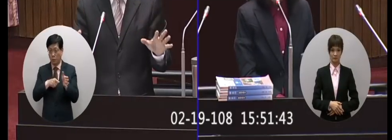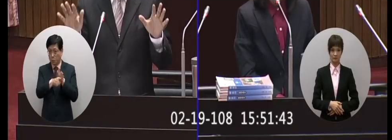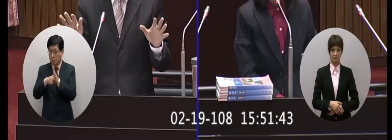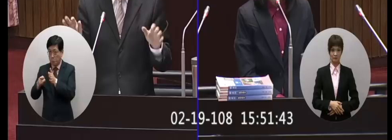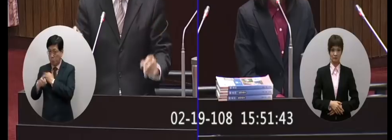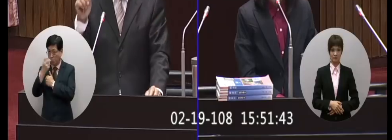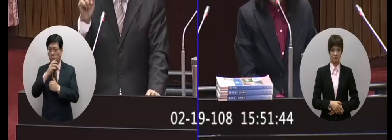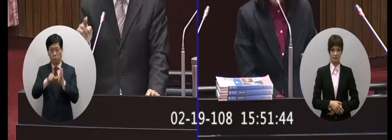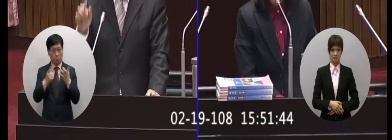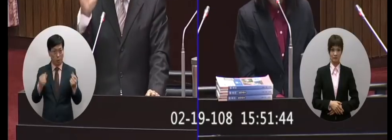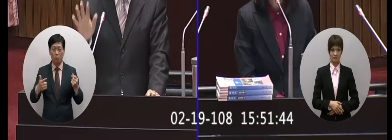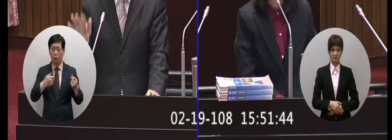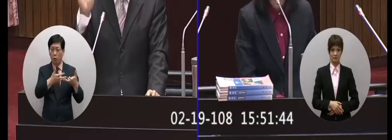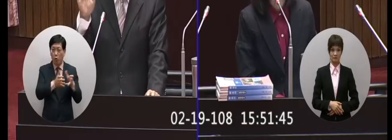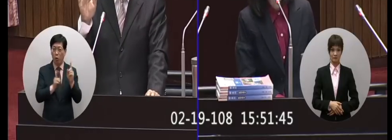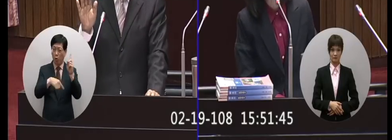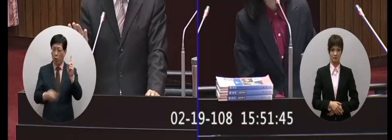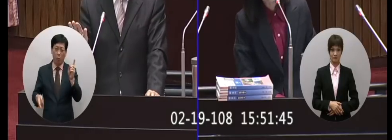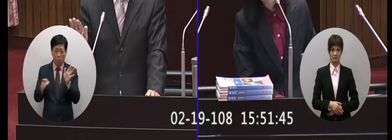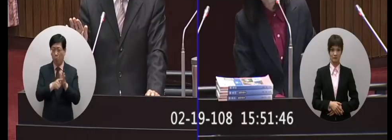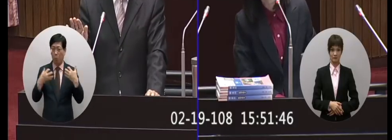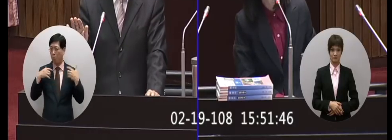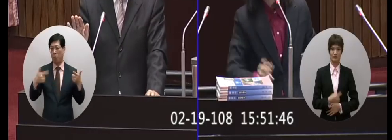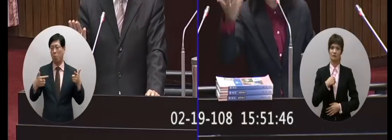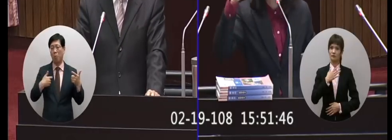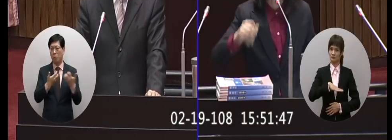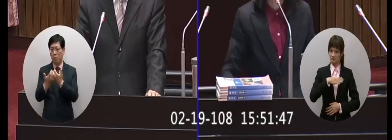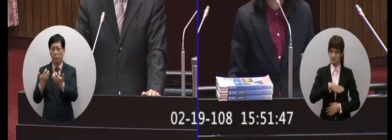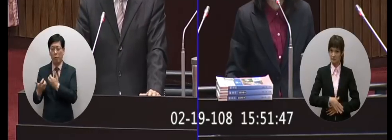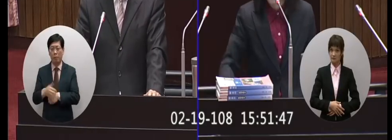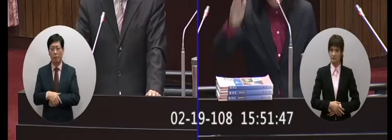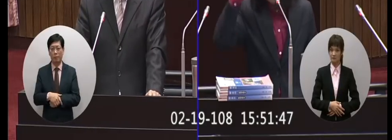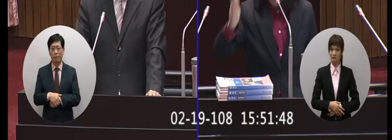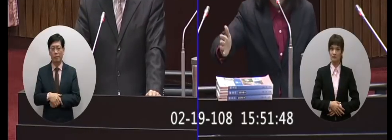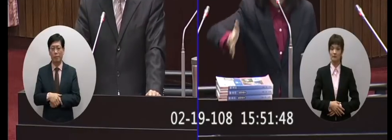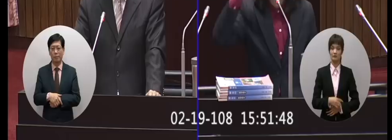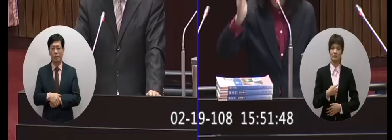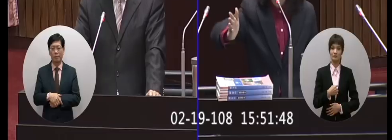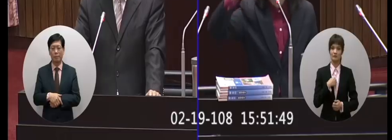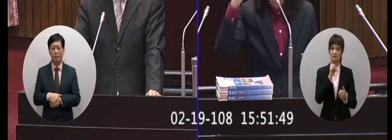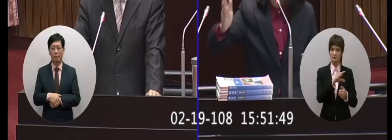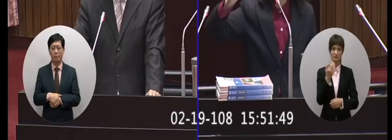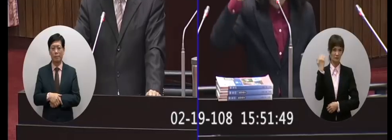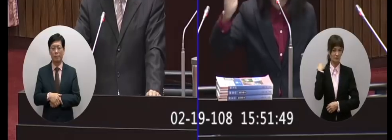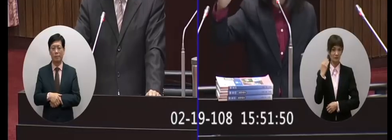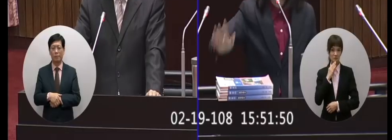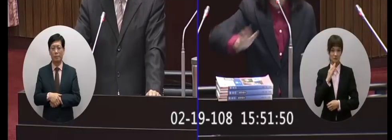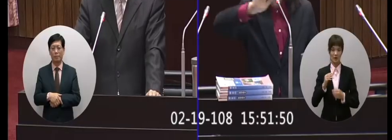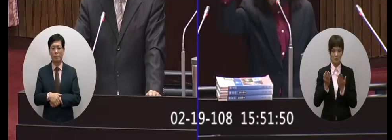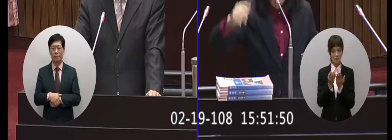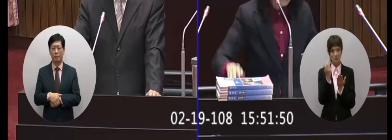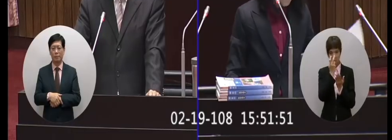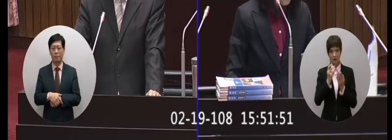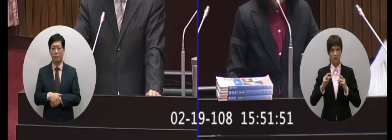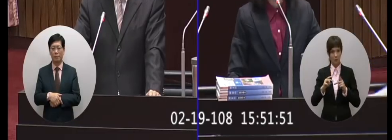審他是同時在審並不是一組人在審這我當然知道啊但是我就說了嘛以前都要一修二修三